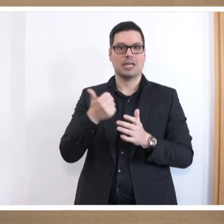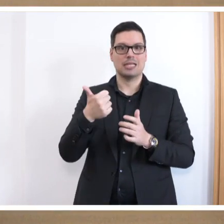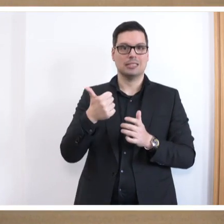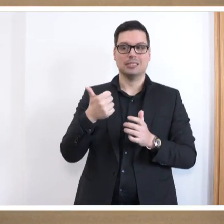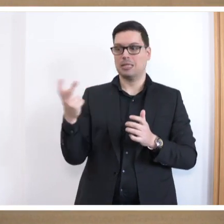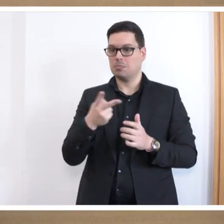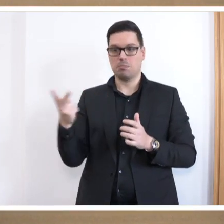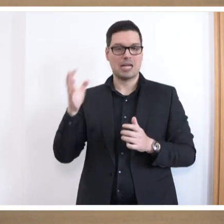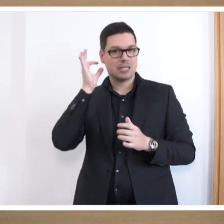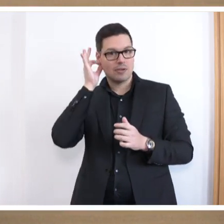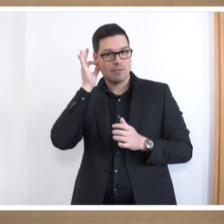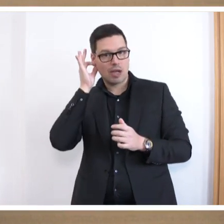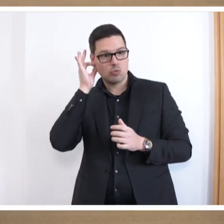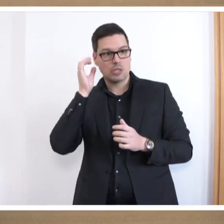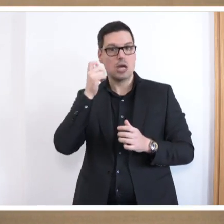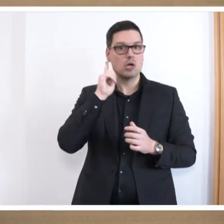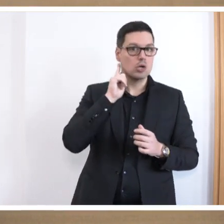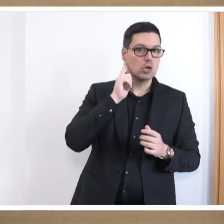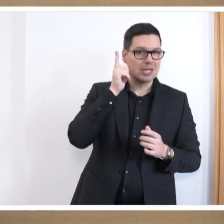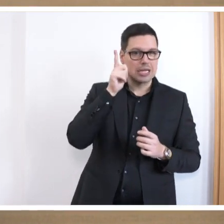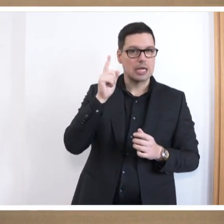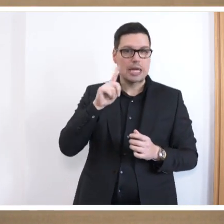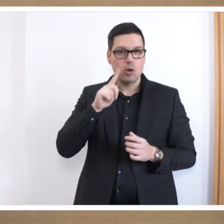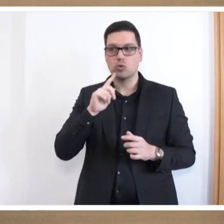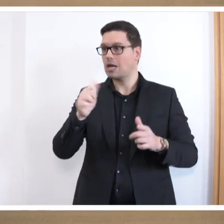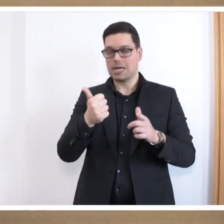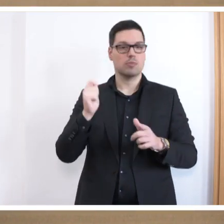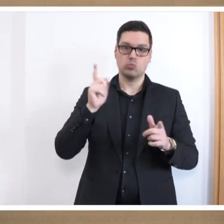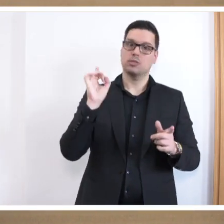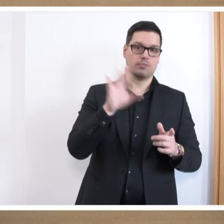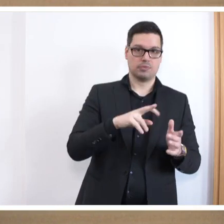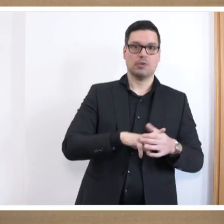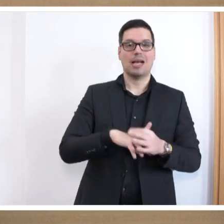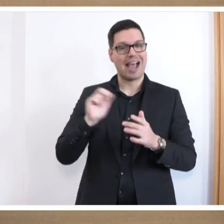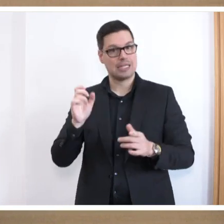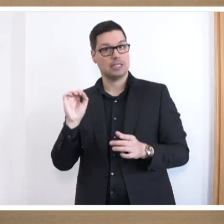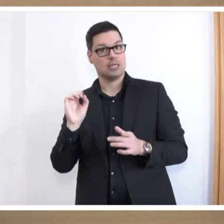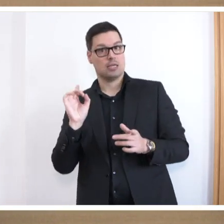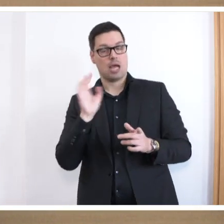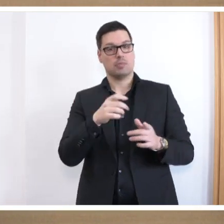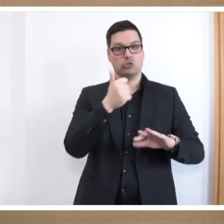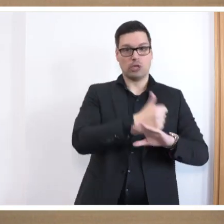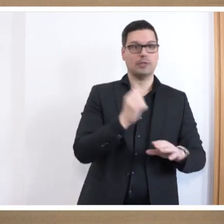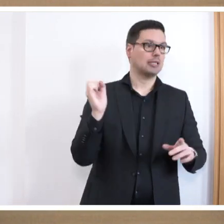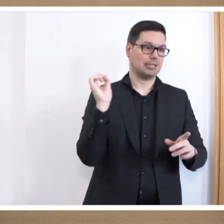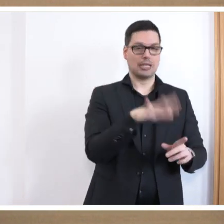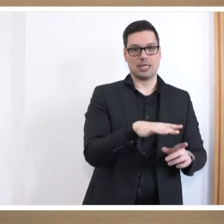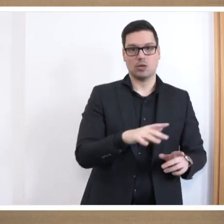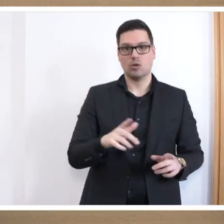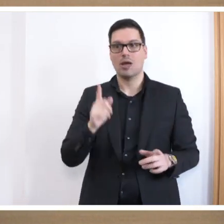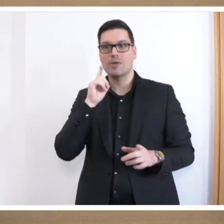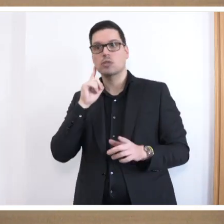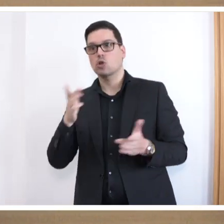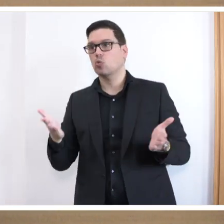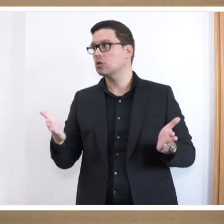gelogen und mindestens eine muss gehen. Eine der beiden, die Vorständin, ist gegangen. Ob und was an ihren Äußerungen gelogen